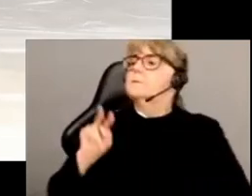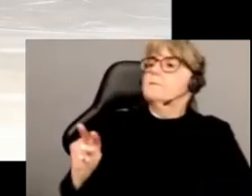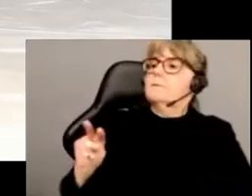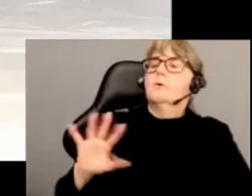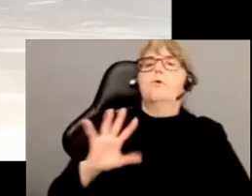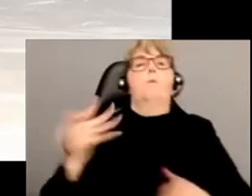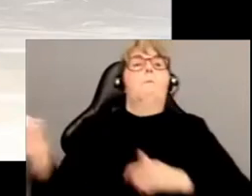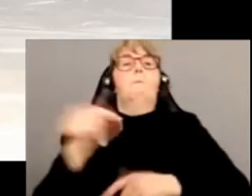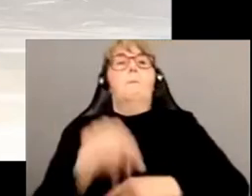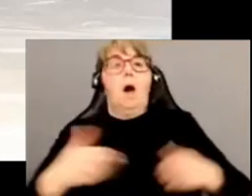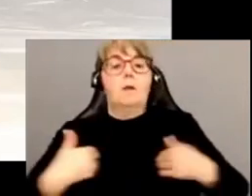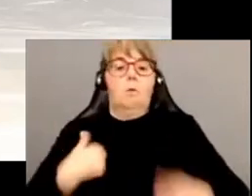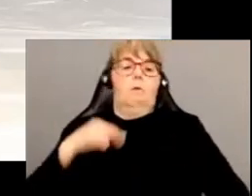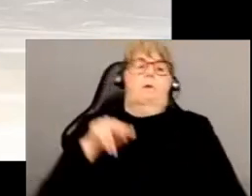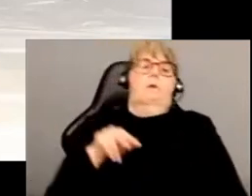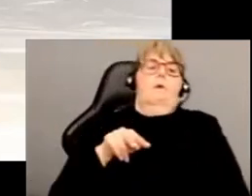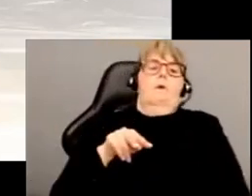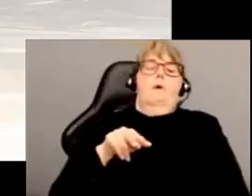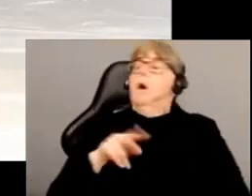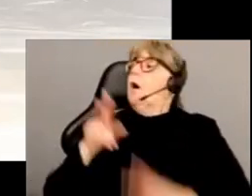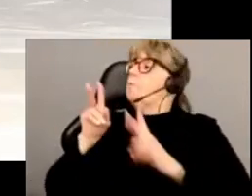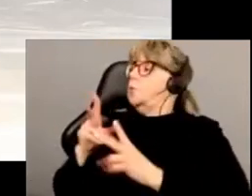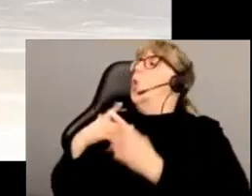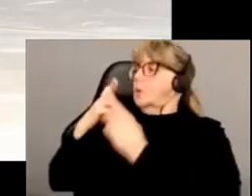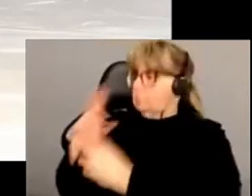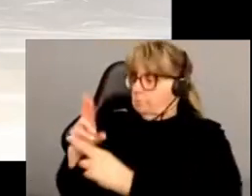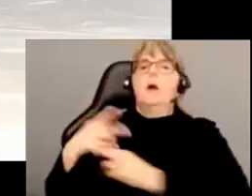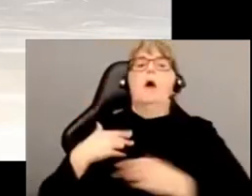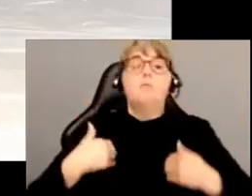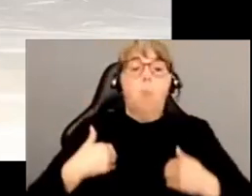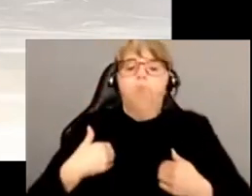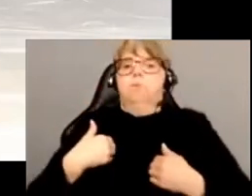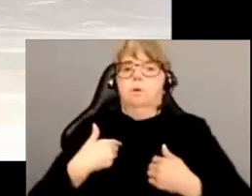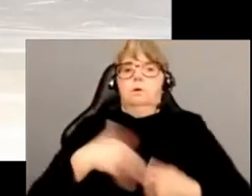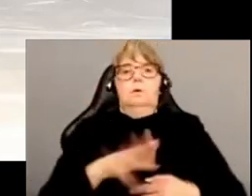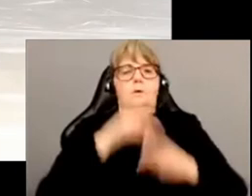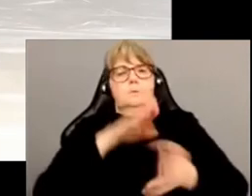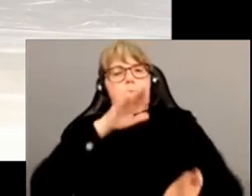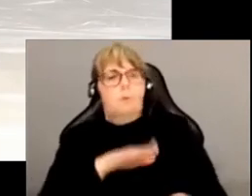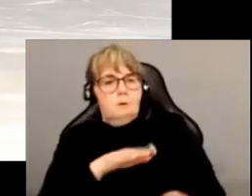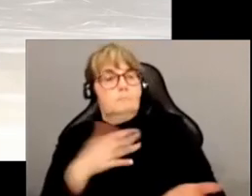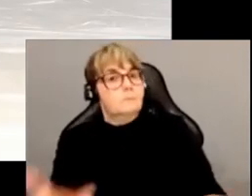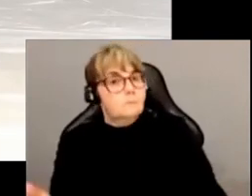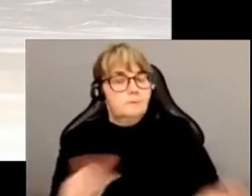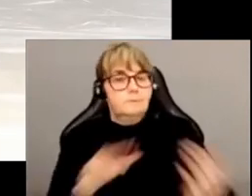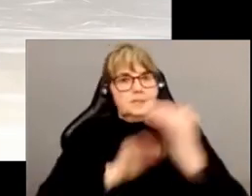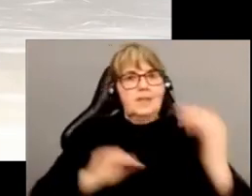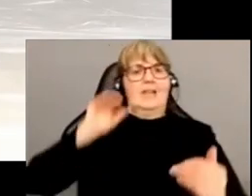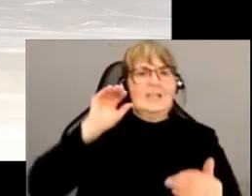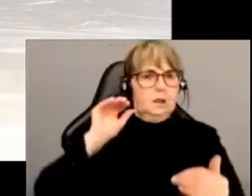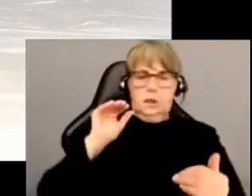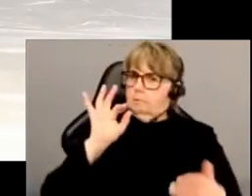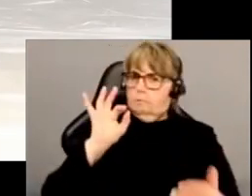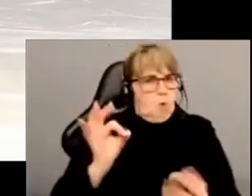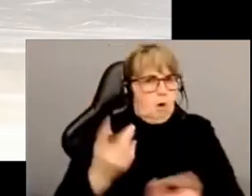animaux, moins bien que d'autres individus, en l'occurrence les humains. Et deuxièmement, cette inégalité de traitement s